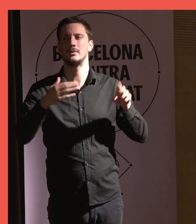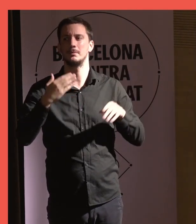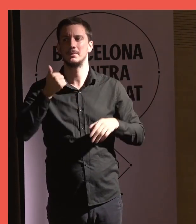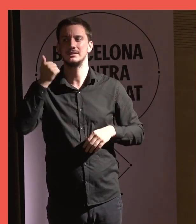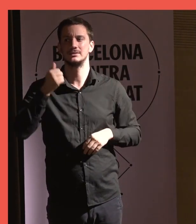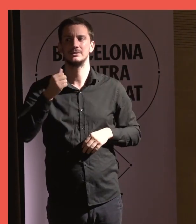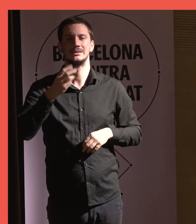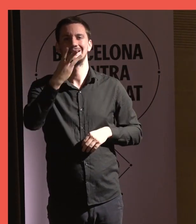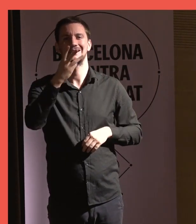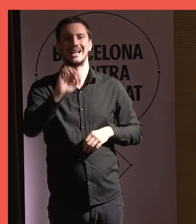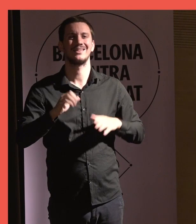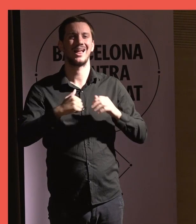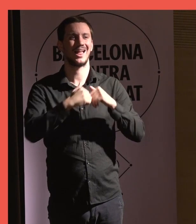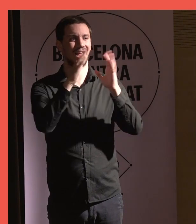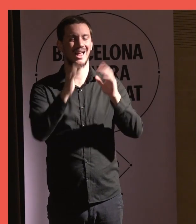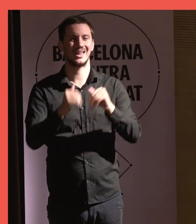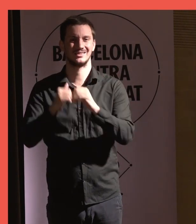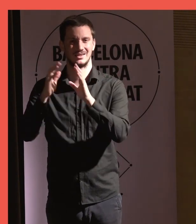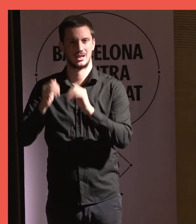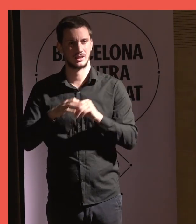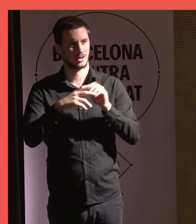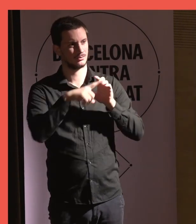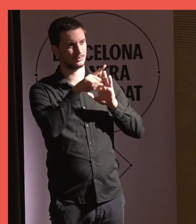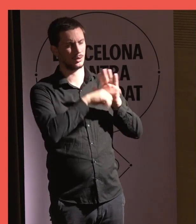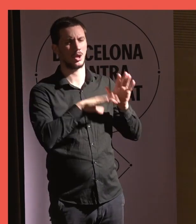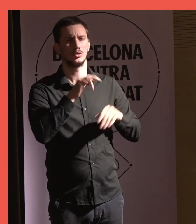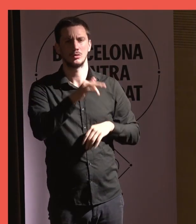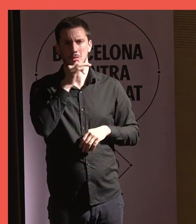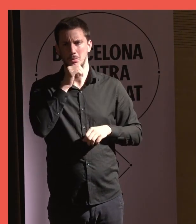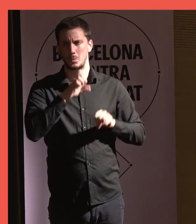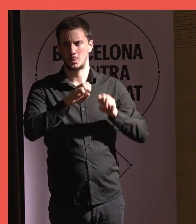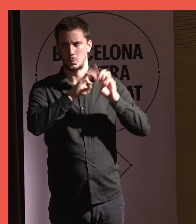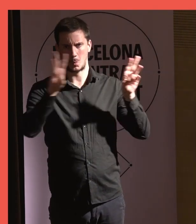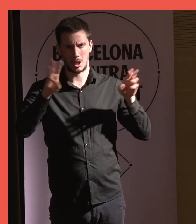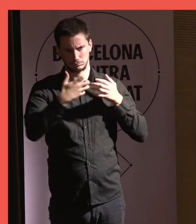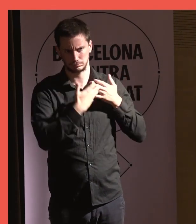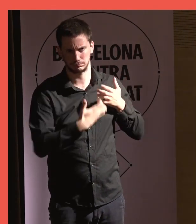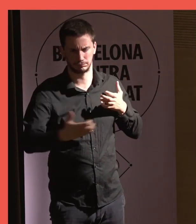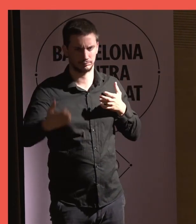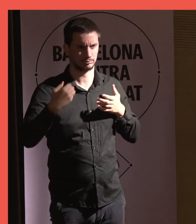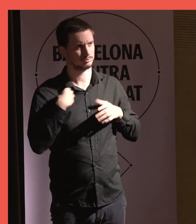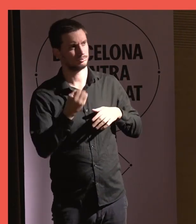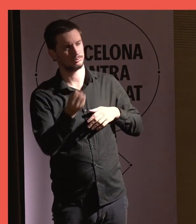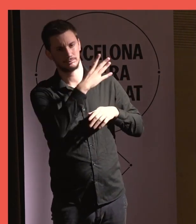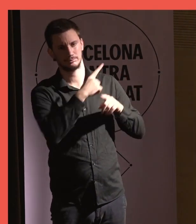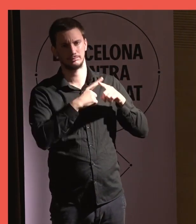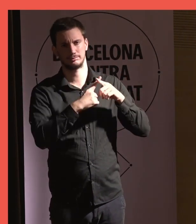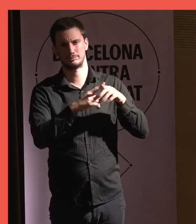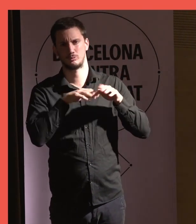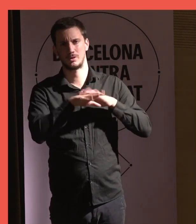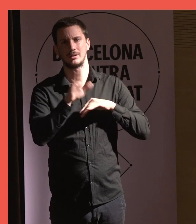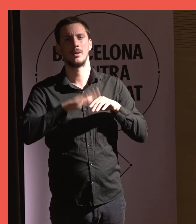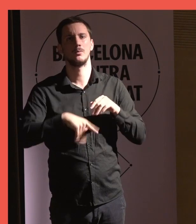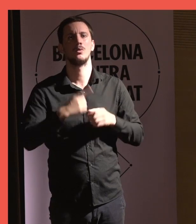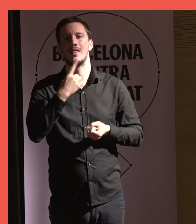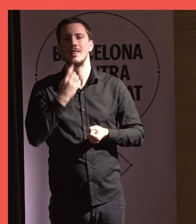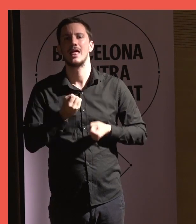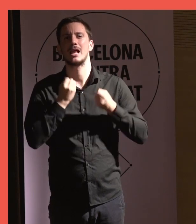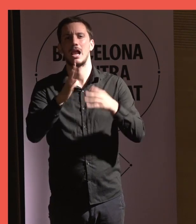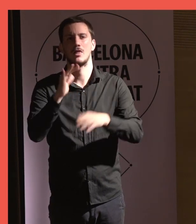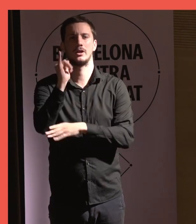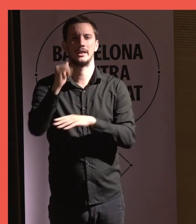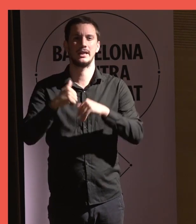entitats i jo crec que encara estarà penjat en web una temporada més, ens agradaria portar-ho com a declaració institucional